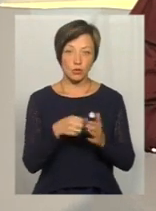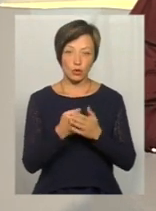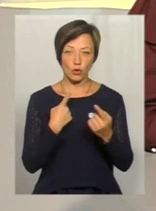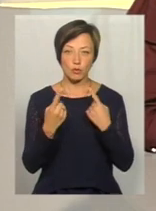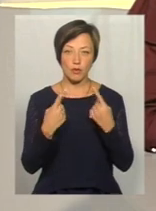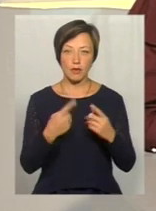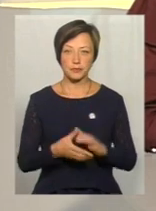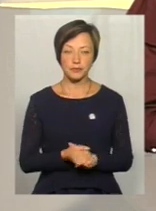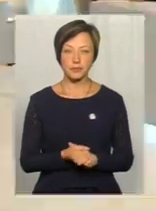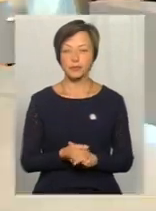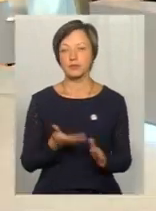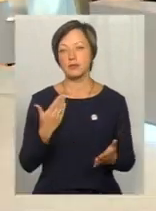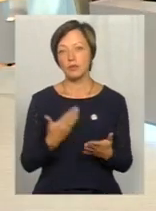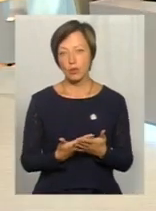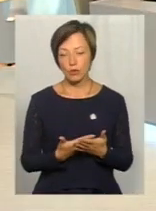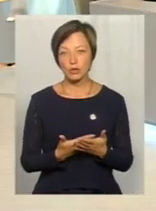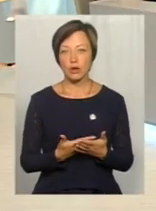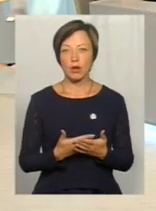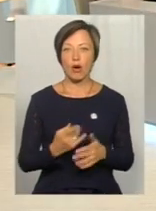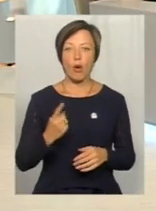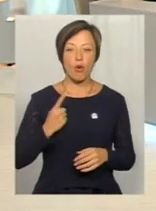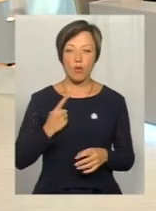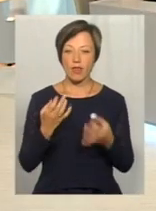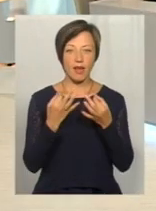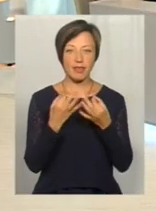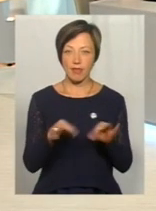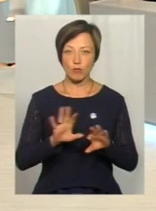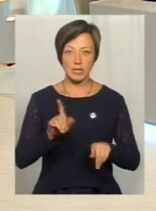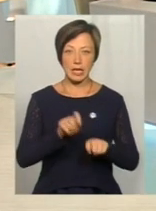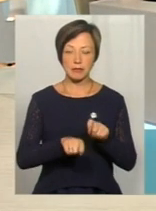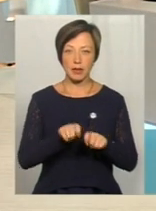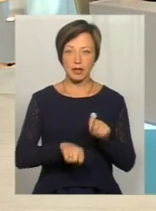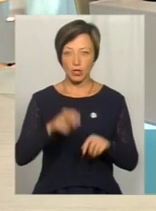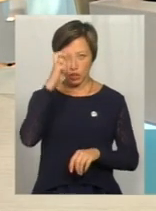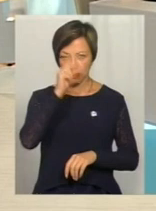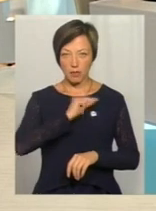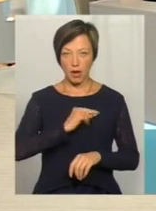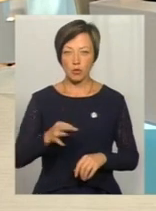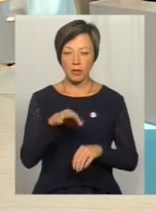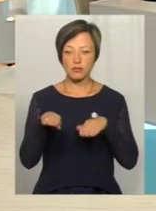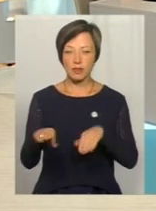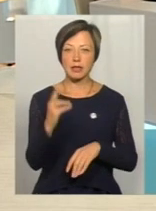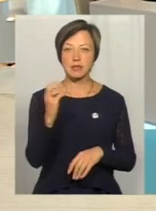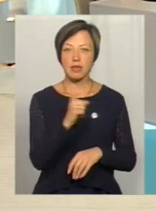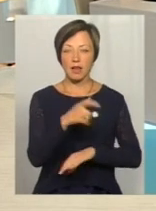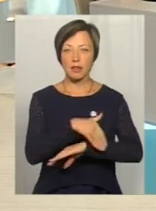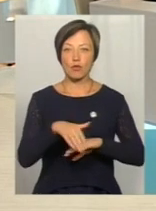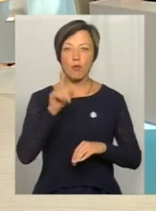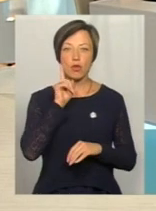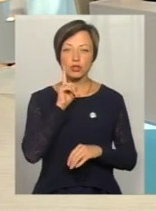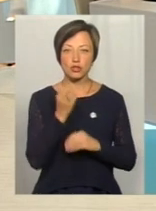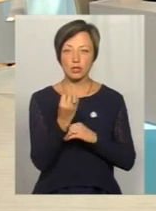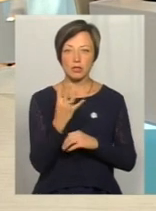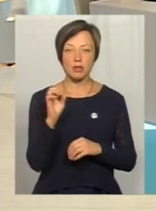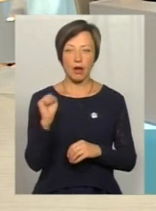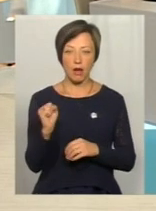розмови. Отож, охорона не впустила інспекторів управління Держпраці області у швейний цех на молодіжній 14А.